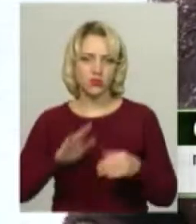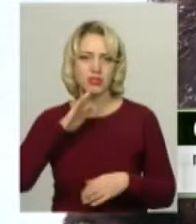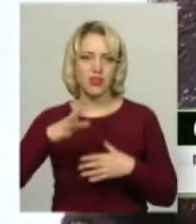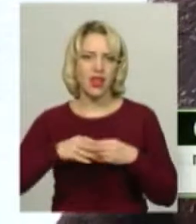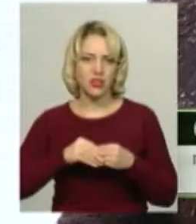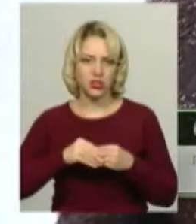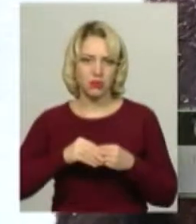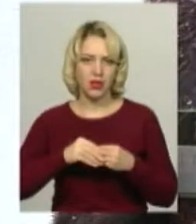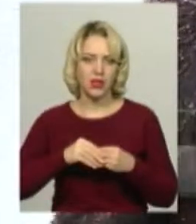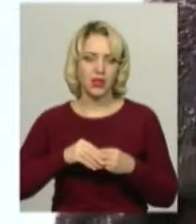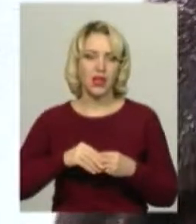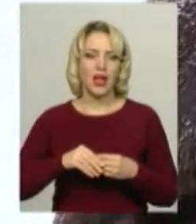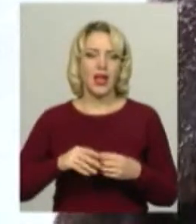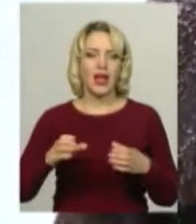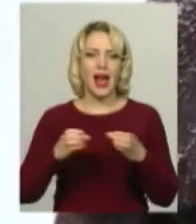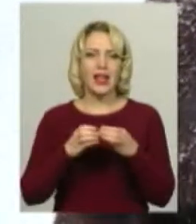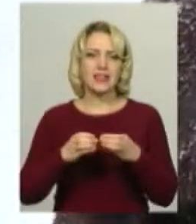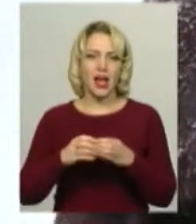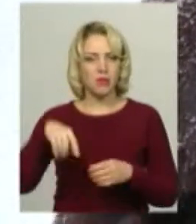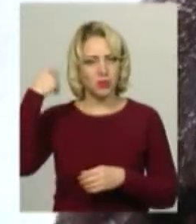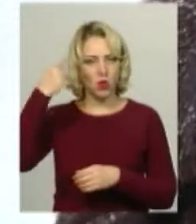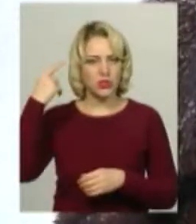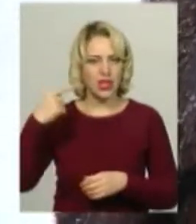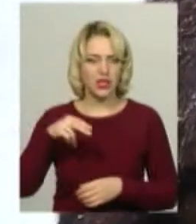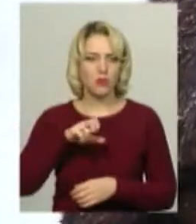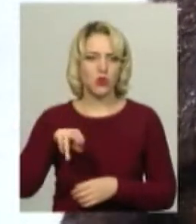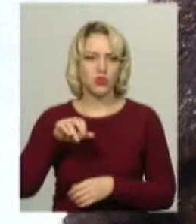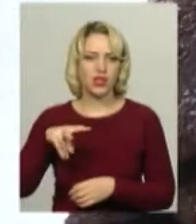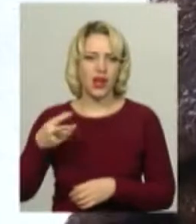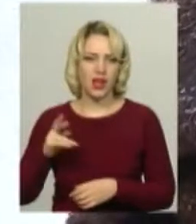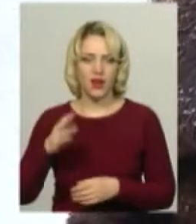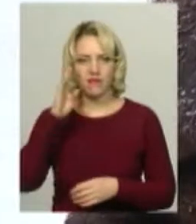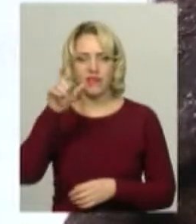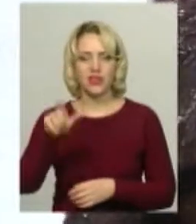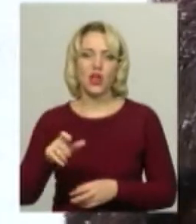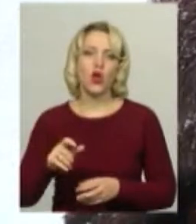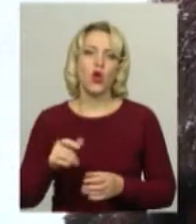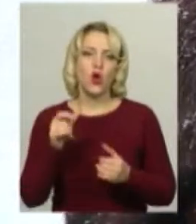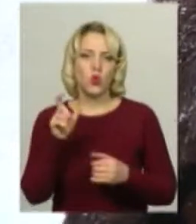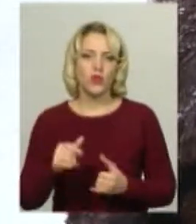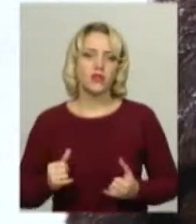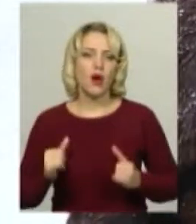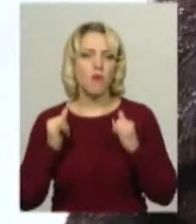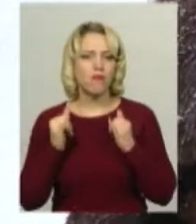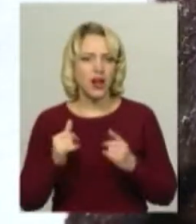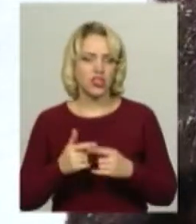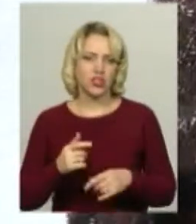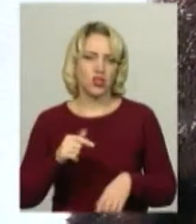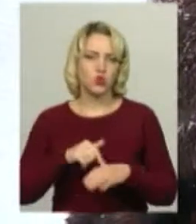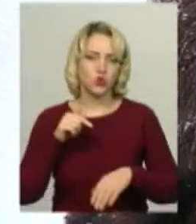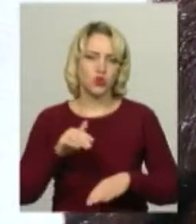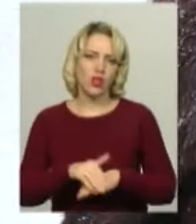ансамблем «Козаки Поділля». Він людина поважна, чуйна,